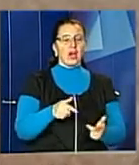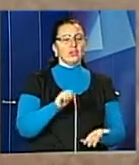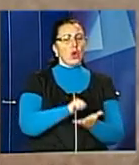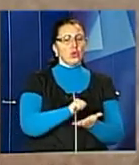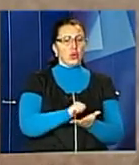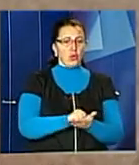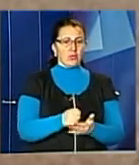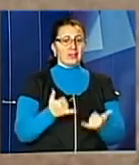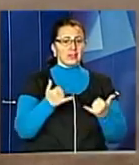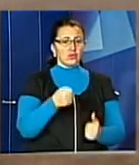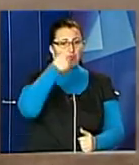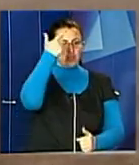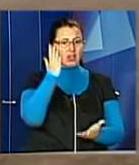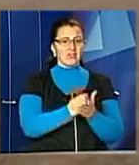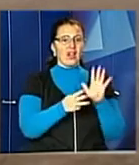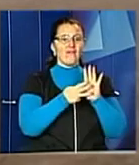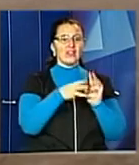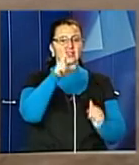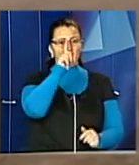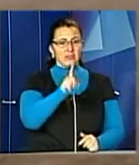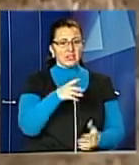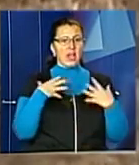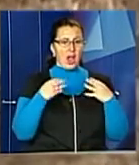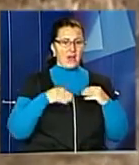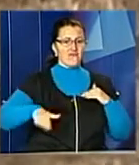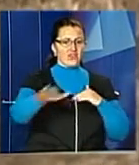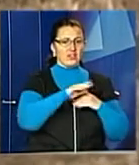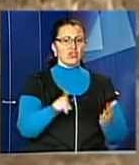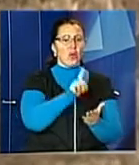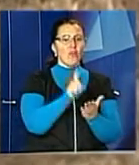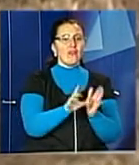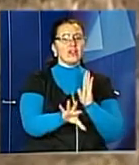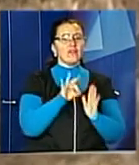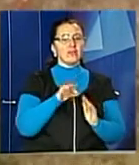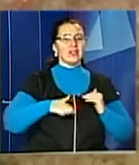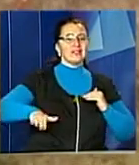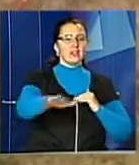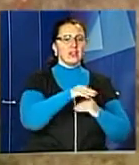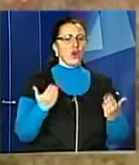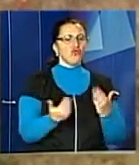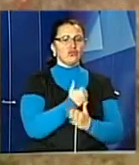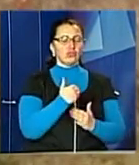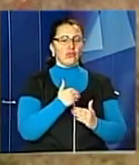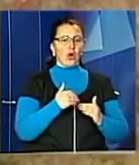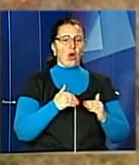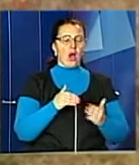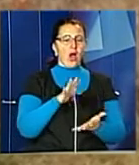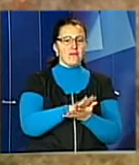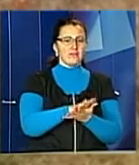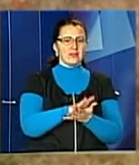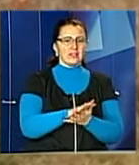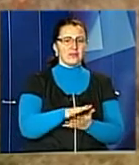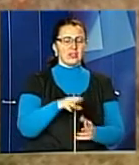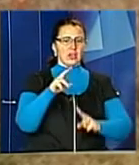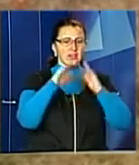для цього у Чехів є вісім місяців. Львівщина водночас повинна вибрати ділянку для нового полігону сміття. Нагадаю, спеціалісти